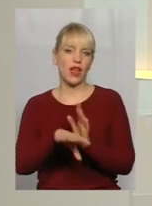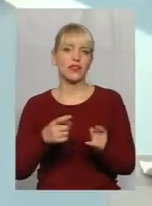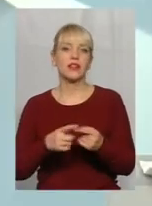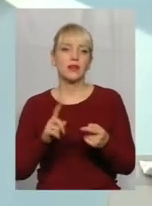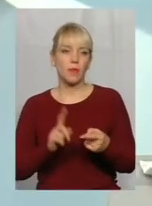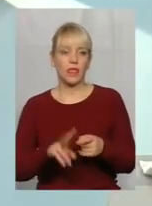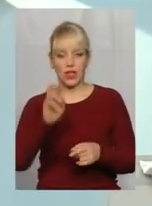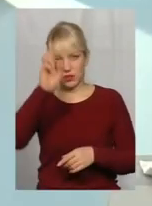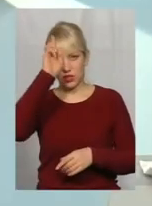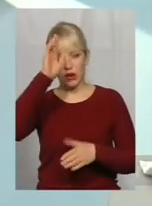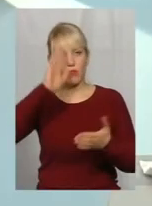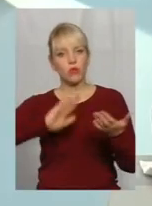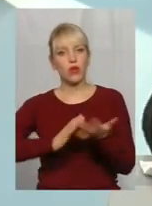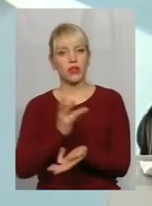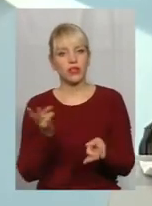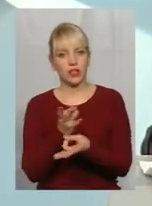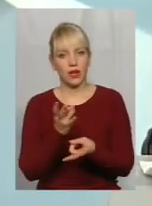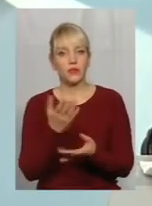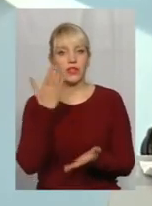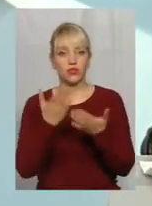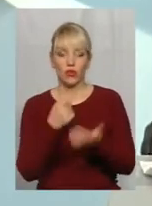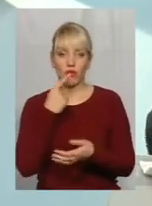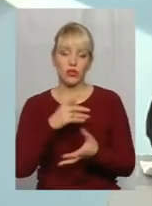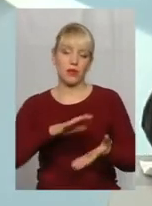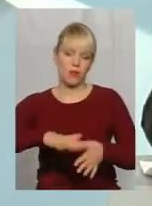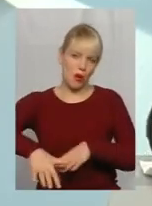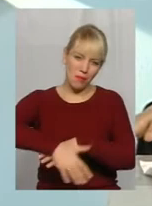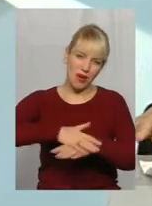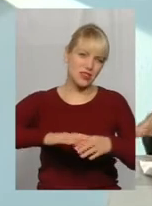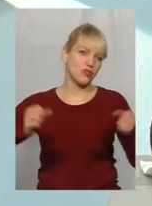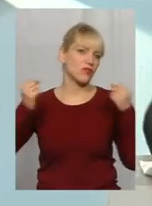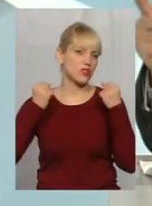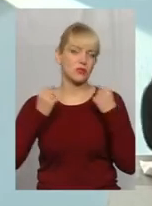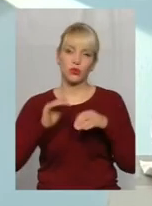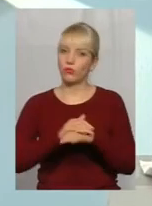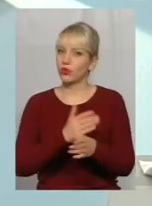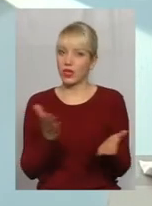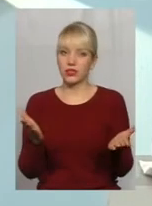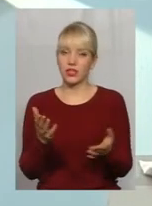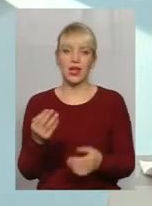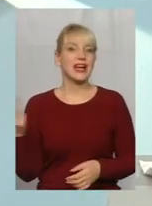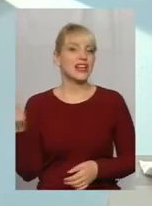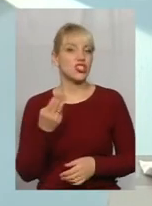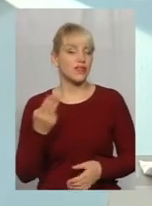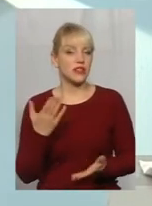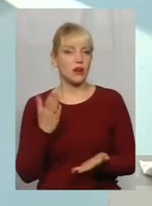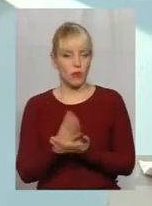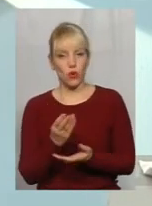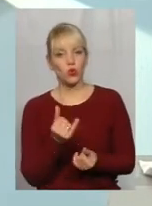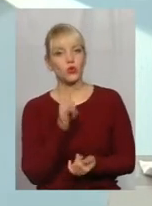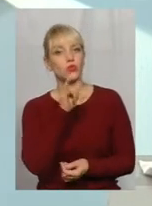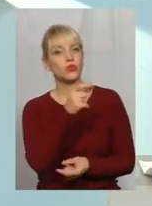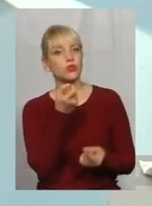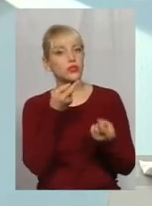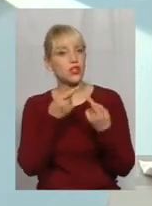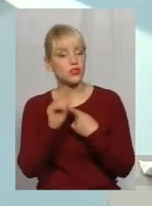фінансів. Україна теж має гроші, але в них є трошки